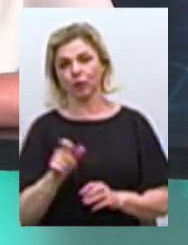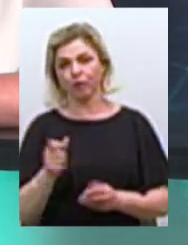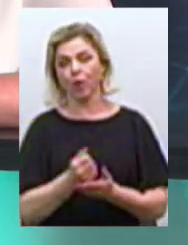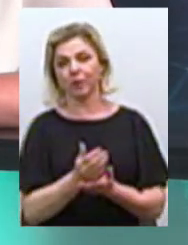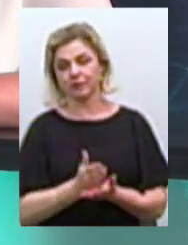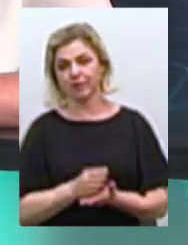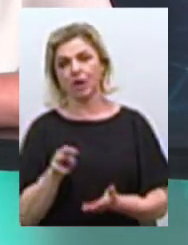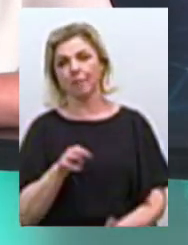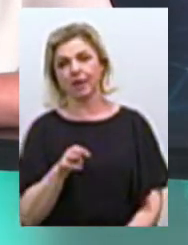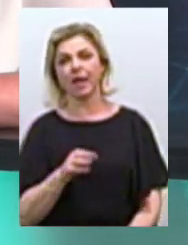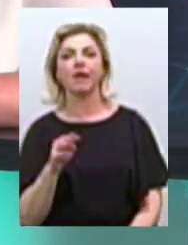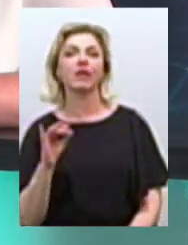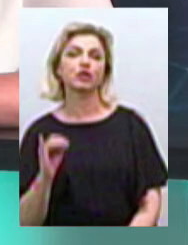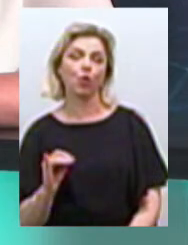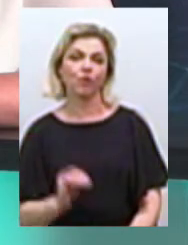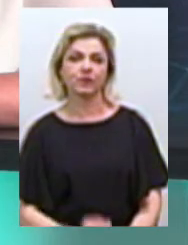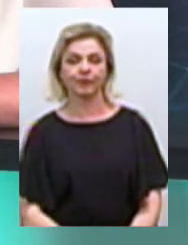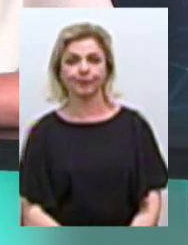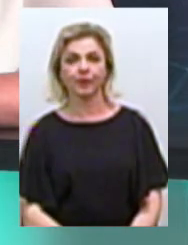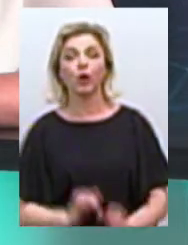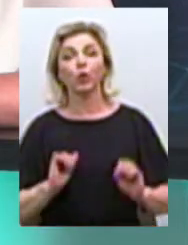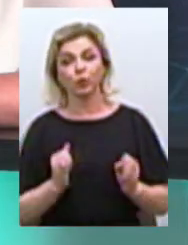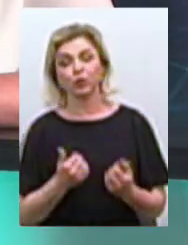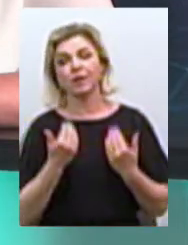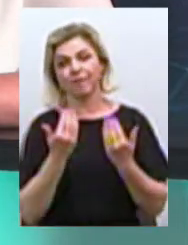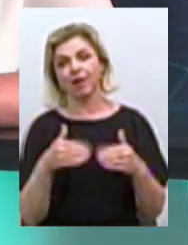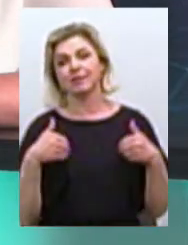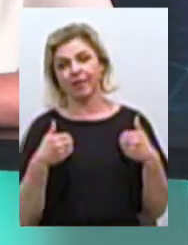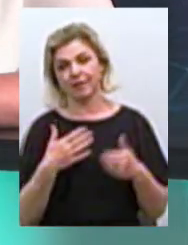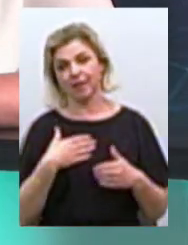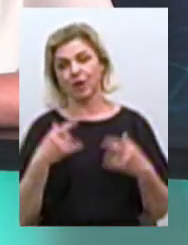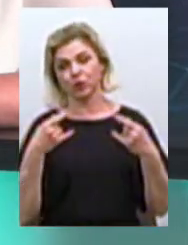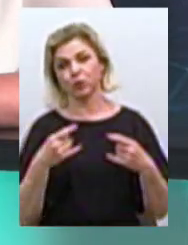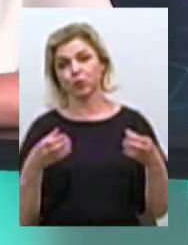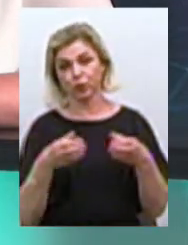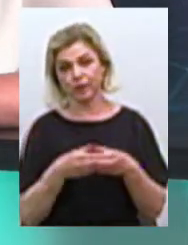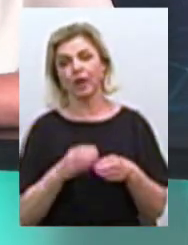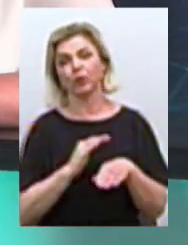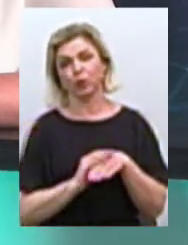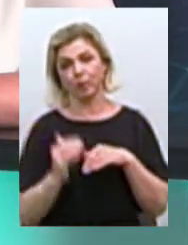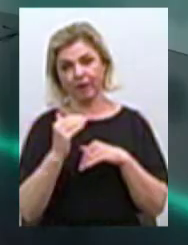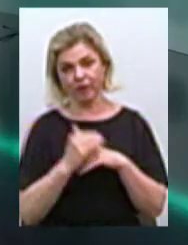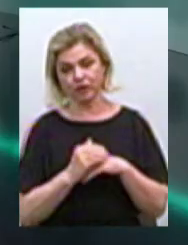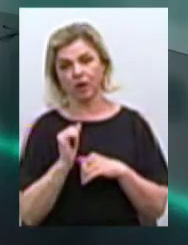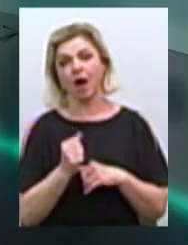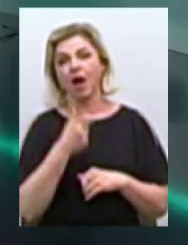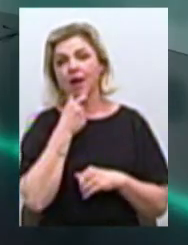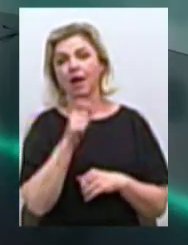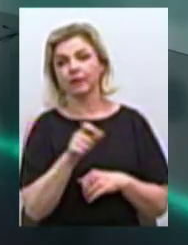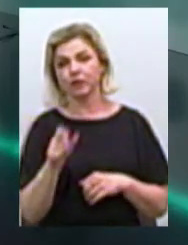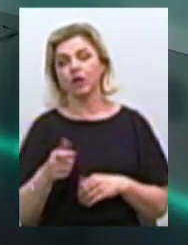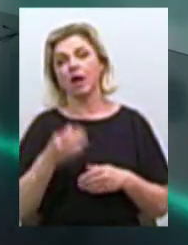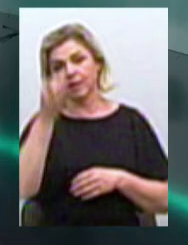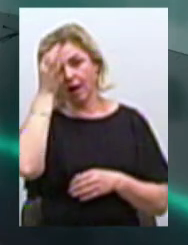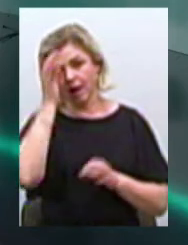Марія Лінчаковська. Друзі, я вас вітаю в нашій студії. Добрий вечір. Добрий вечір. А глядачам, я нагадую, що ми працюємо в